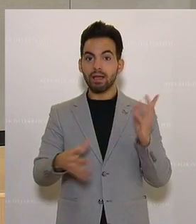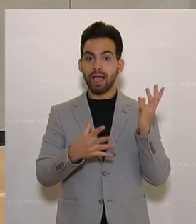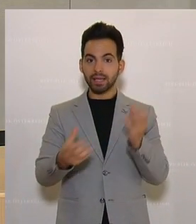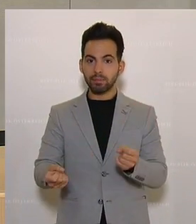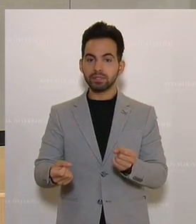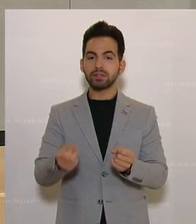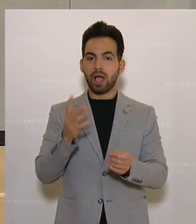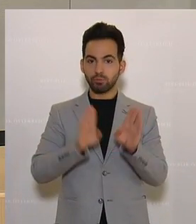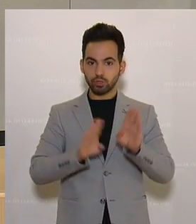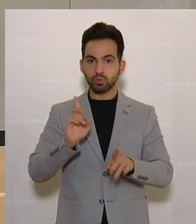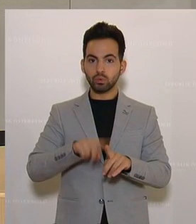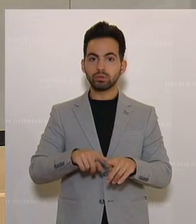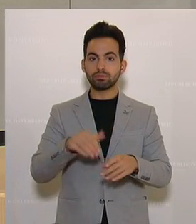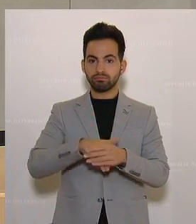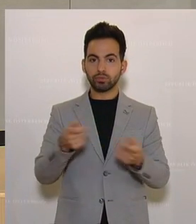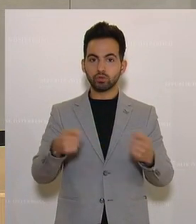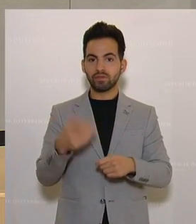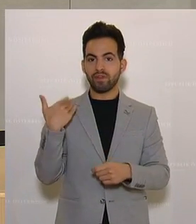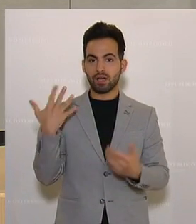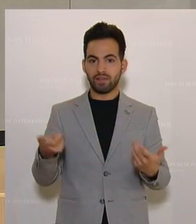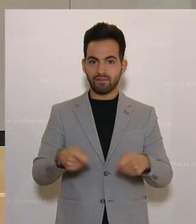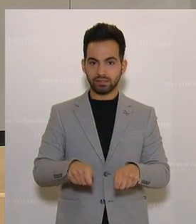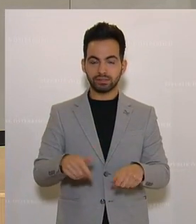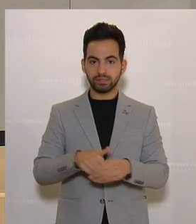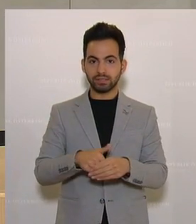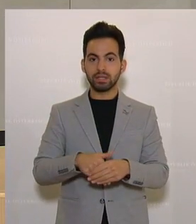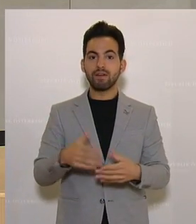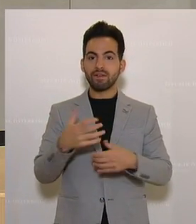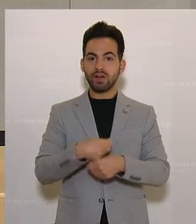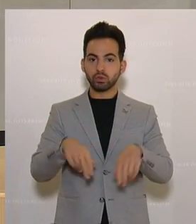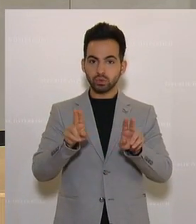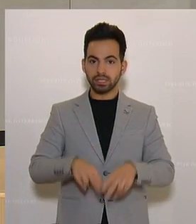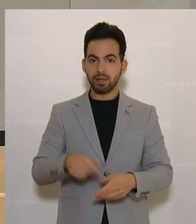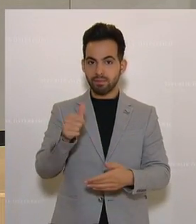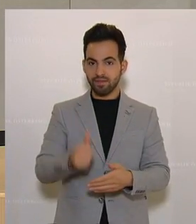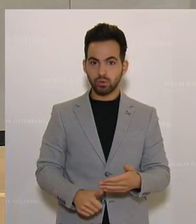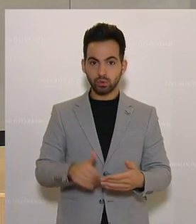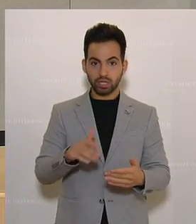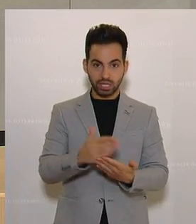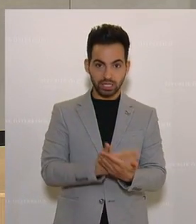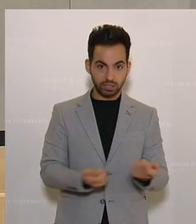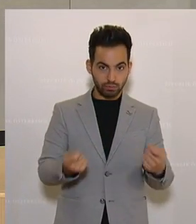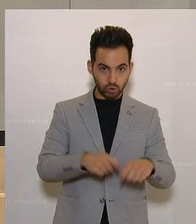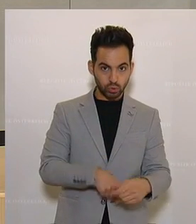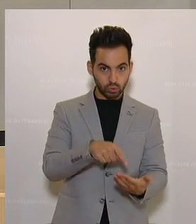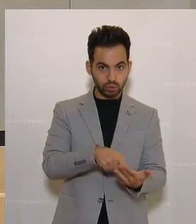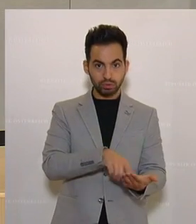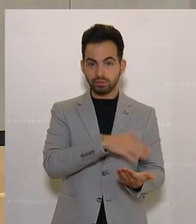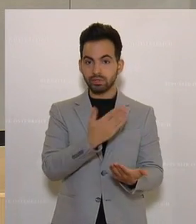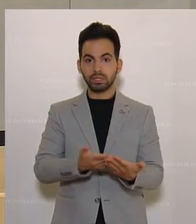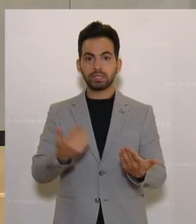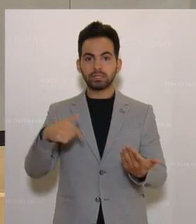Abstimmungen und die gefassten Beschlüsse. Eine verfassungsrechtliche Bewertung des Zustandekommens von Gesetzesbeschlüssen ist nicht